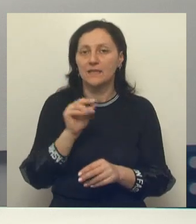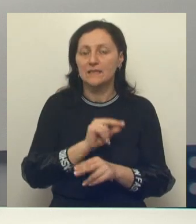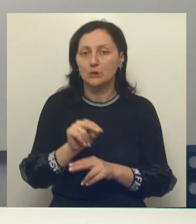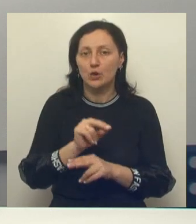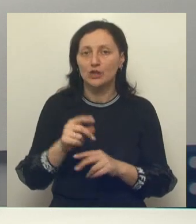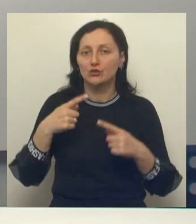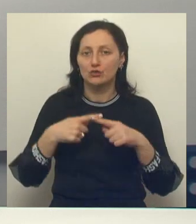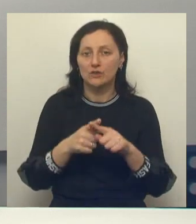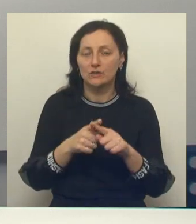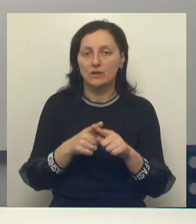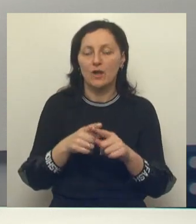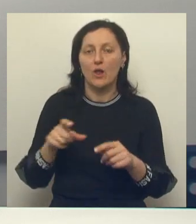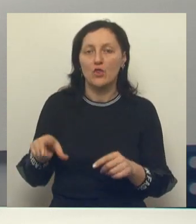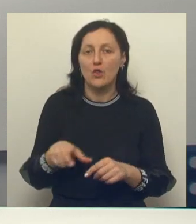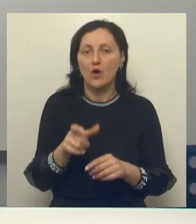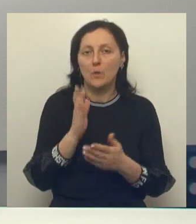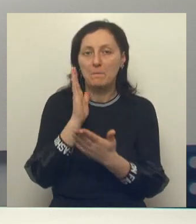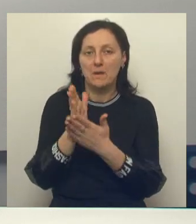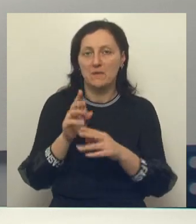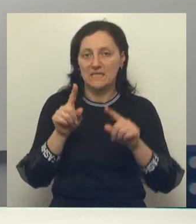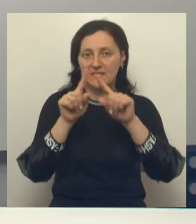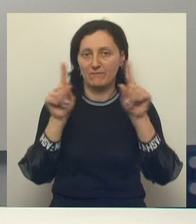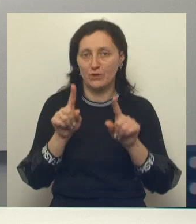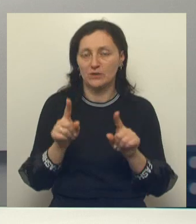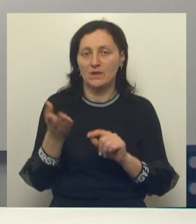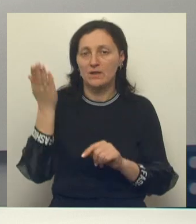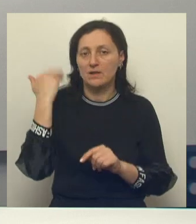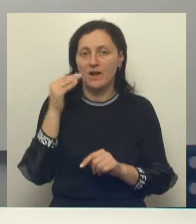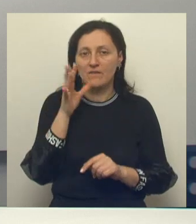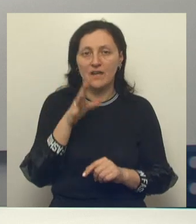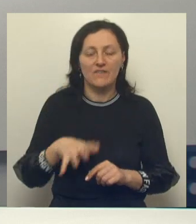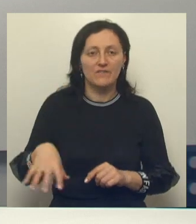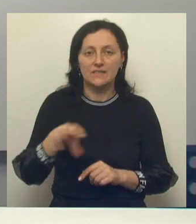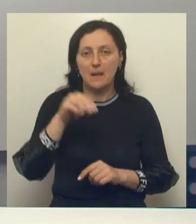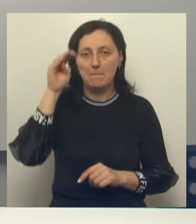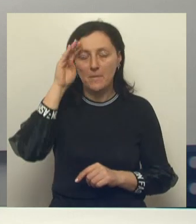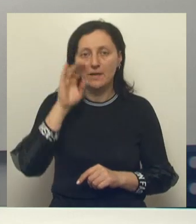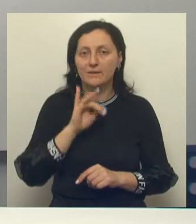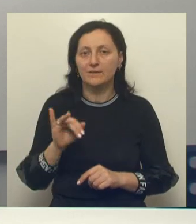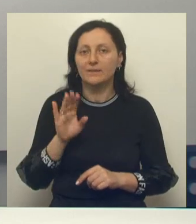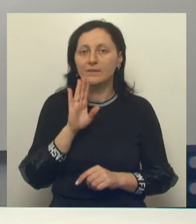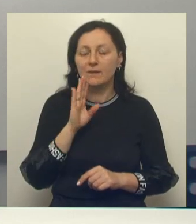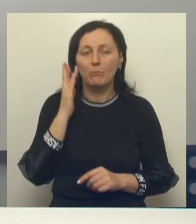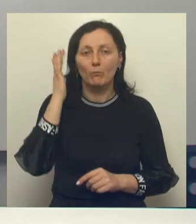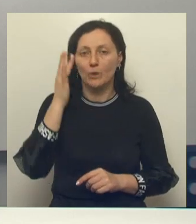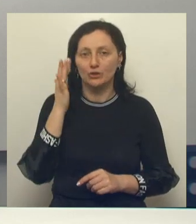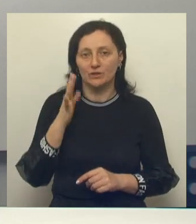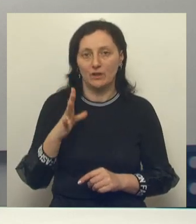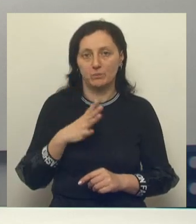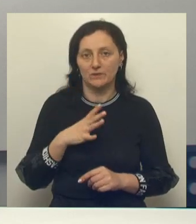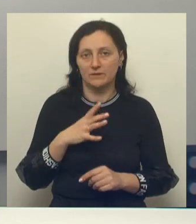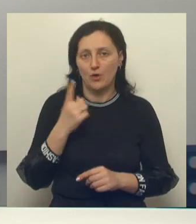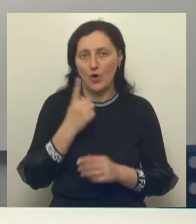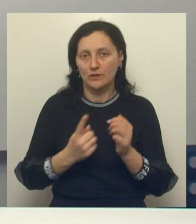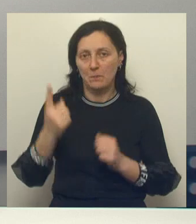инженерами он проложил дорогу к звездам. В те времена, наверное, почти все мальчишки и девчонки мечтали стать космонавтами